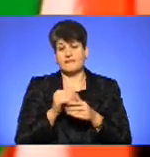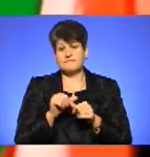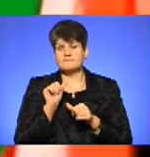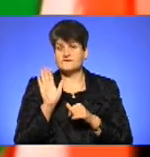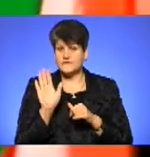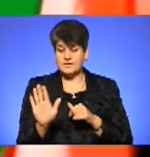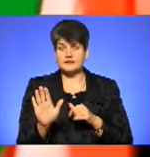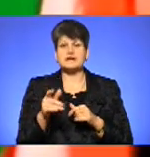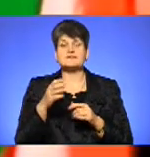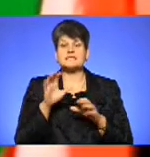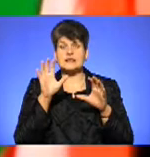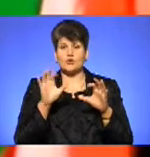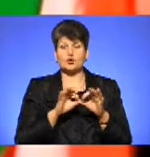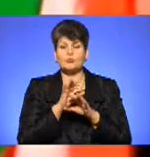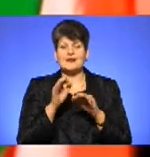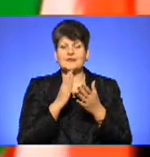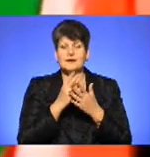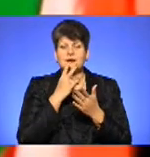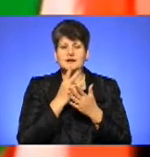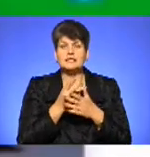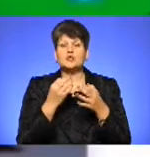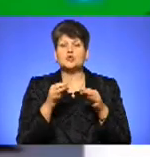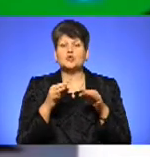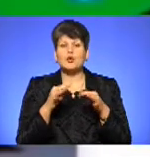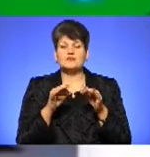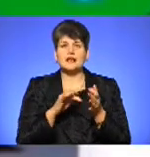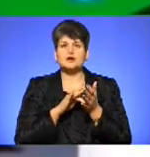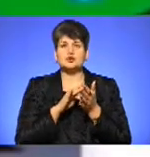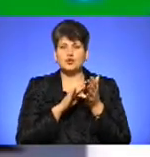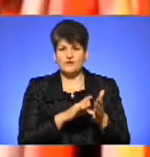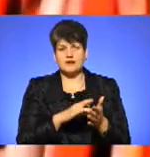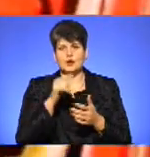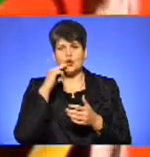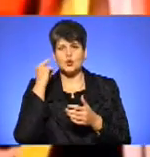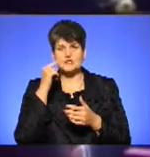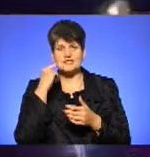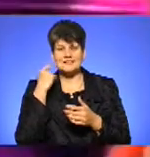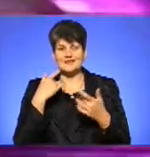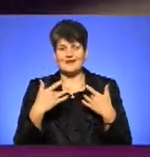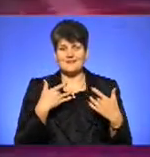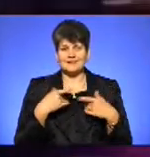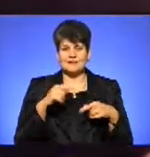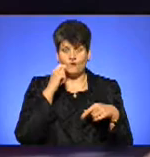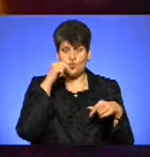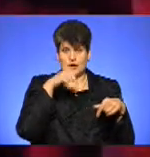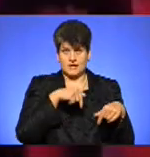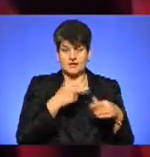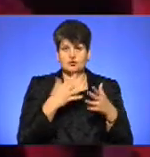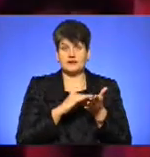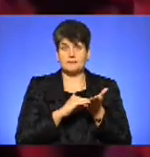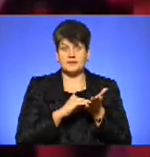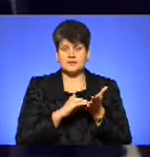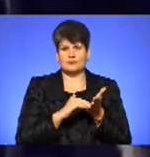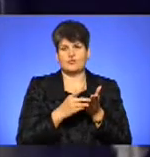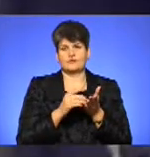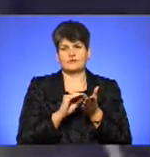законопроекті передбачається дозвіл на гастрольну діяльність російських артистів в Україні за умови, якщо вони письмово засудять